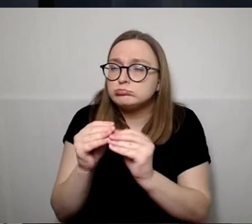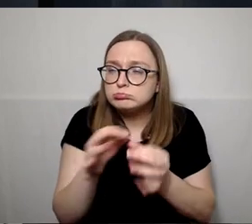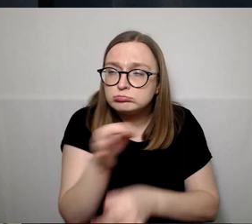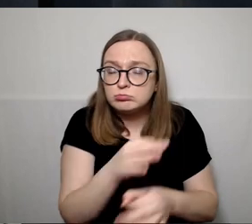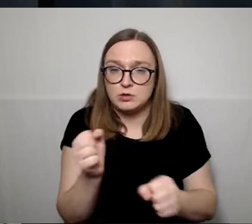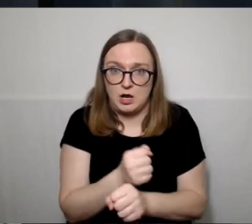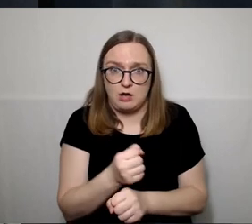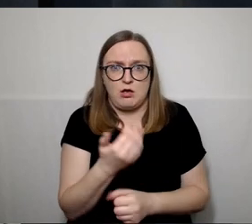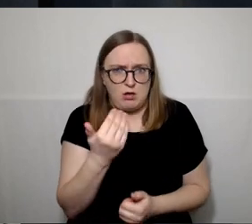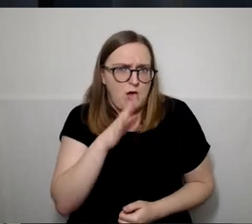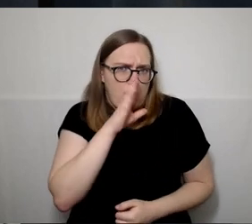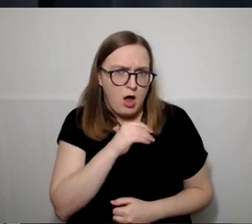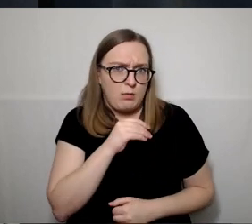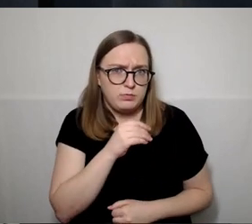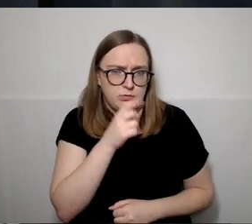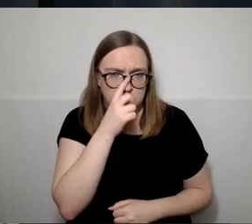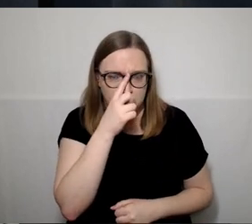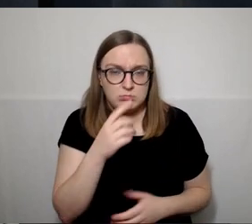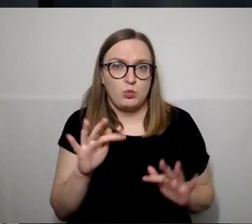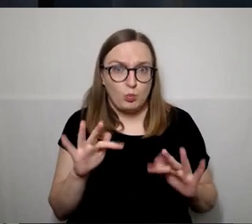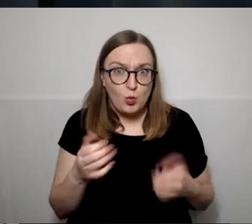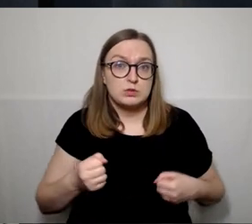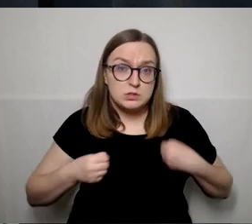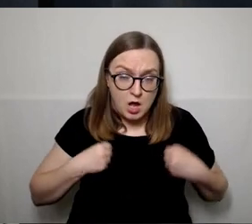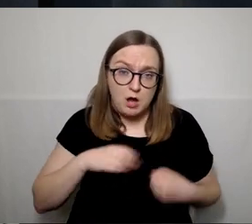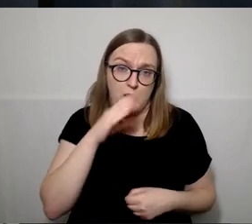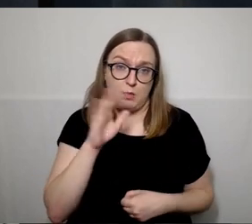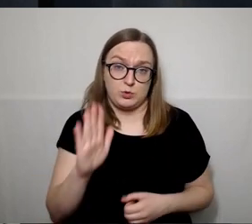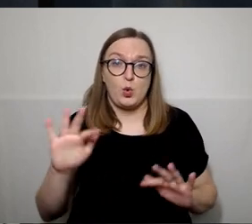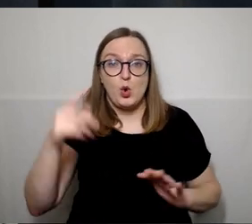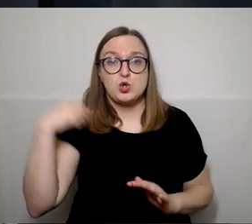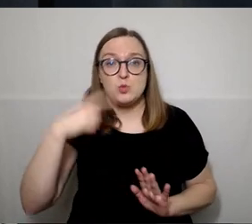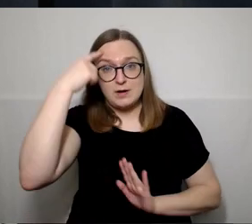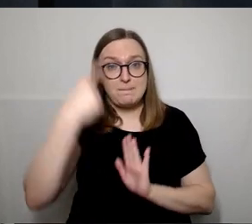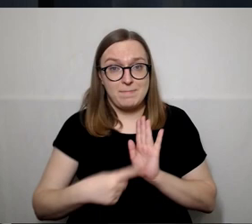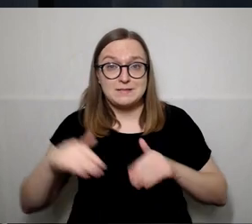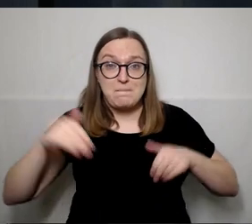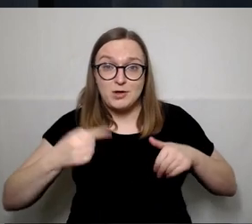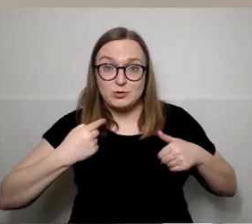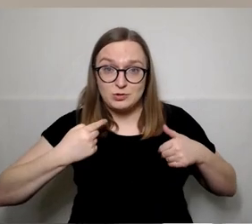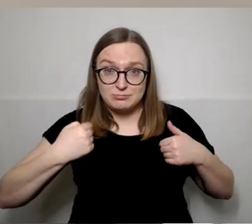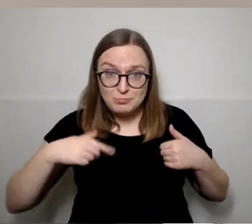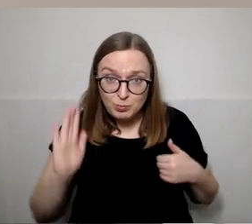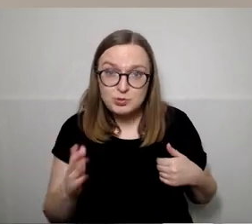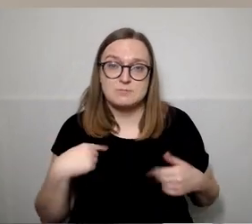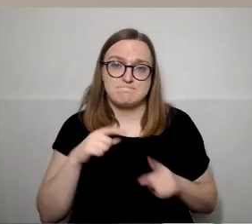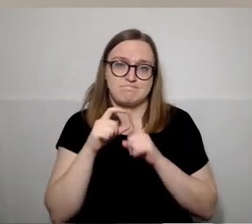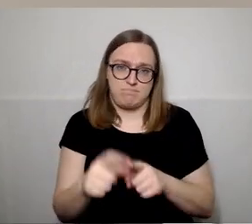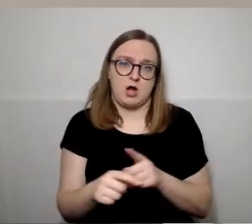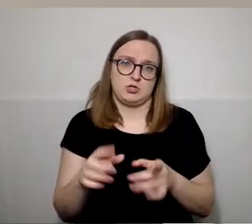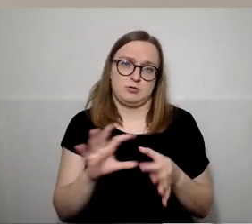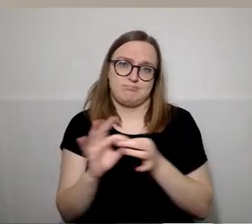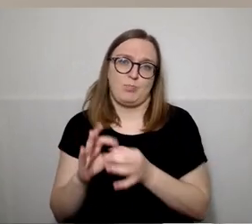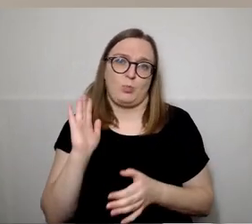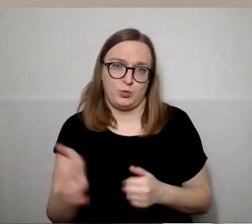įmanoma padaryti ir tą, jeigu pasitiekės rinkėjai, mes žadome įgyvendinti. Ačiū. Pane Vainauskai.